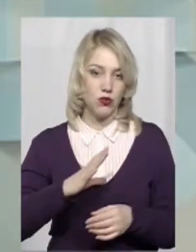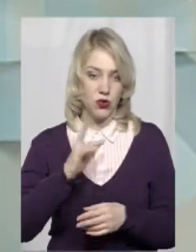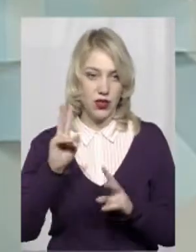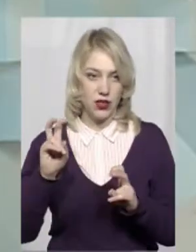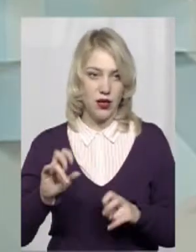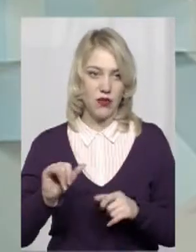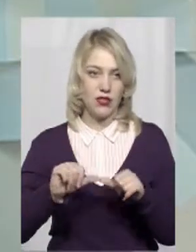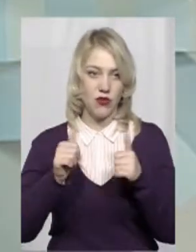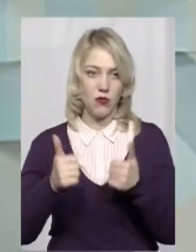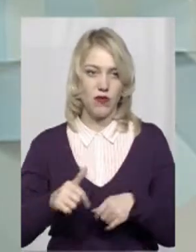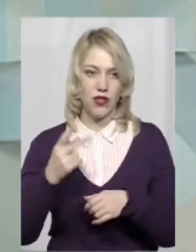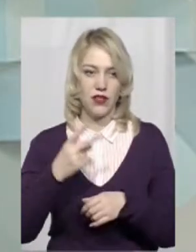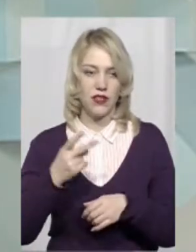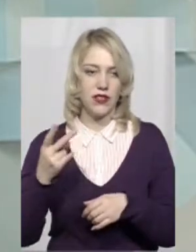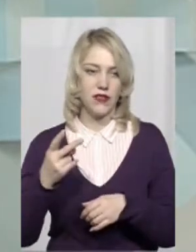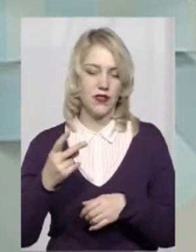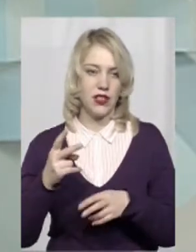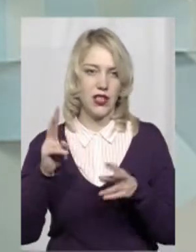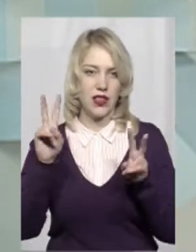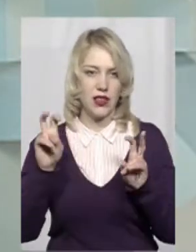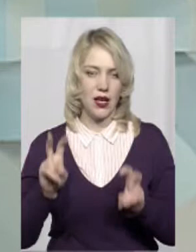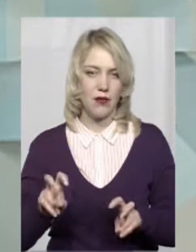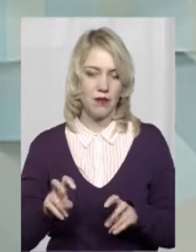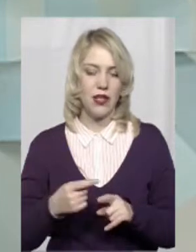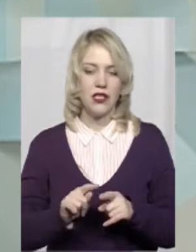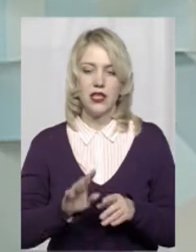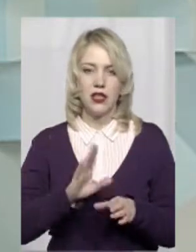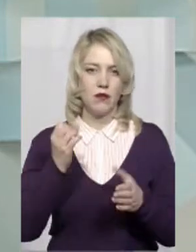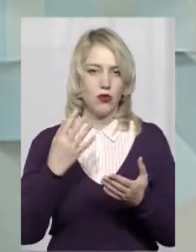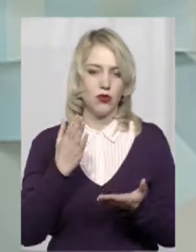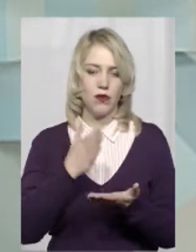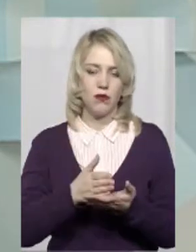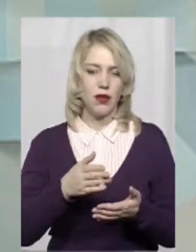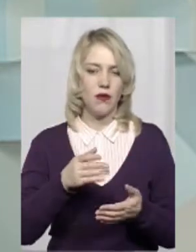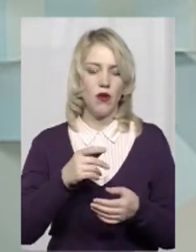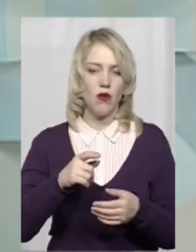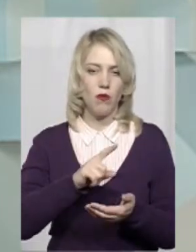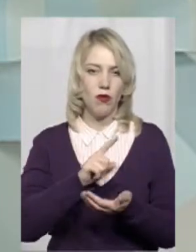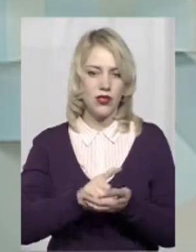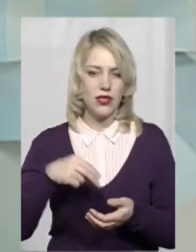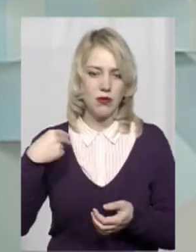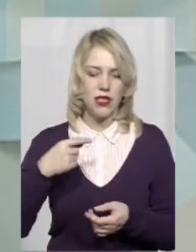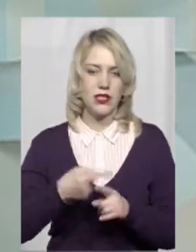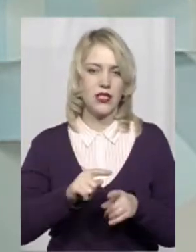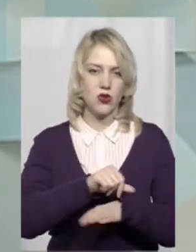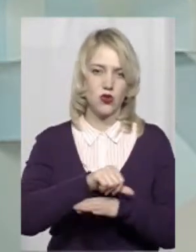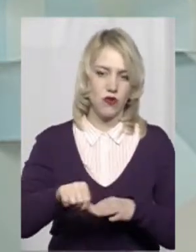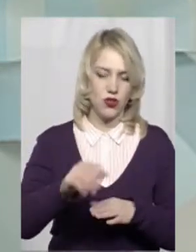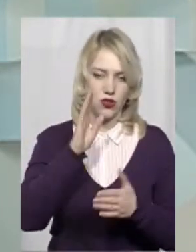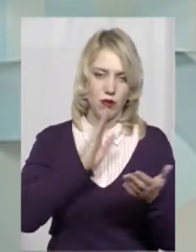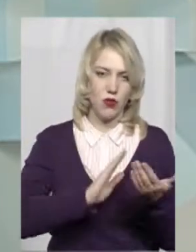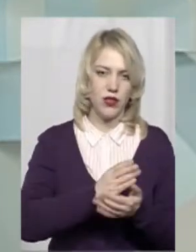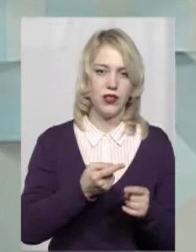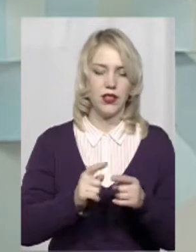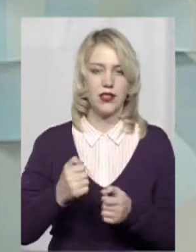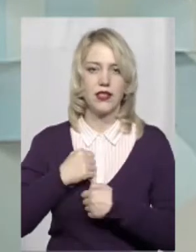і сформували 22 сфери політики. Тобто це не тільки прямі обов'язки президента, це зовнішня політика, це армія.